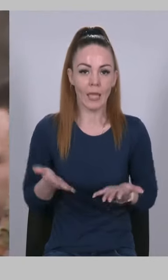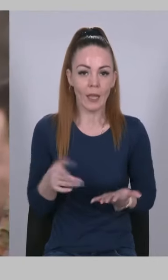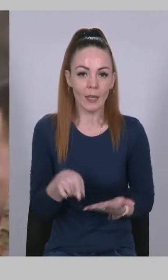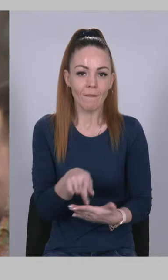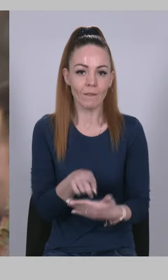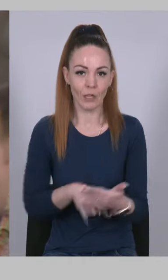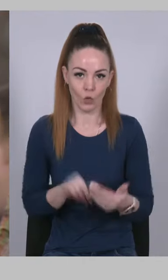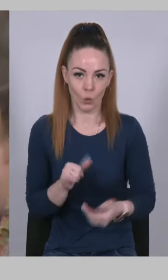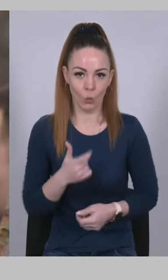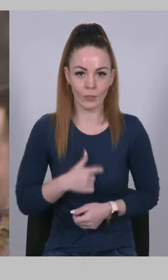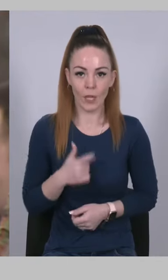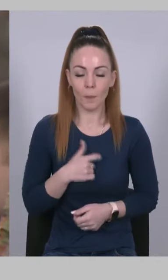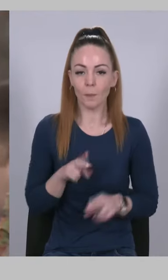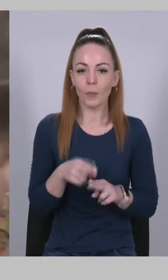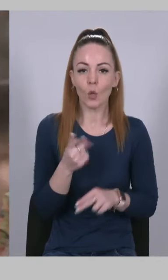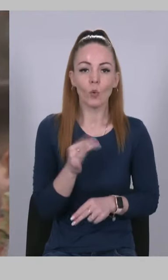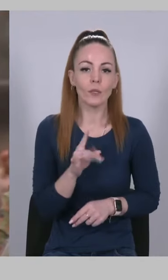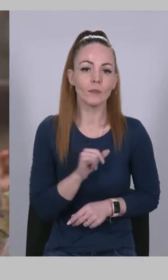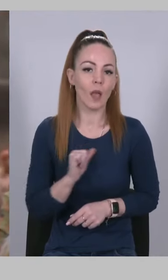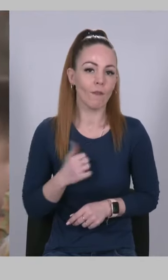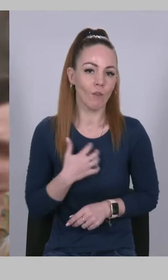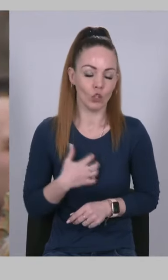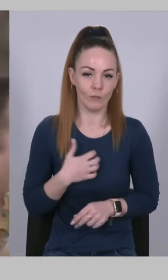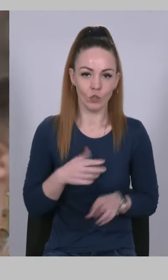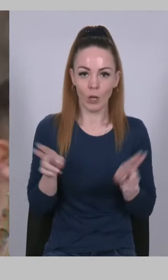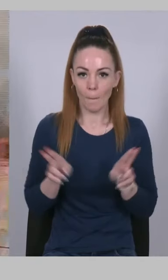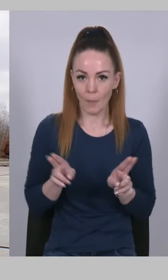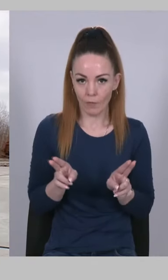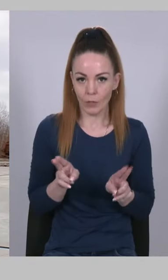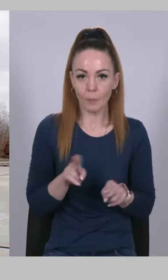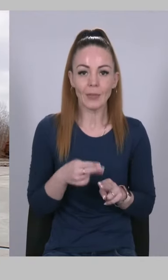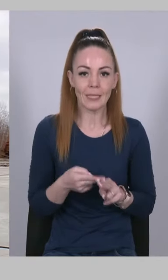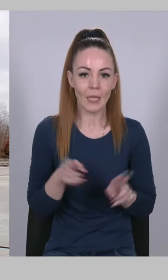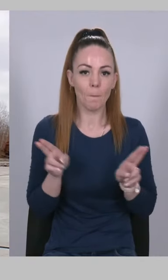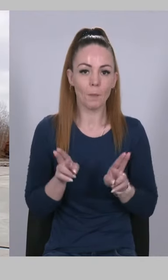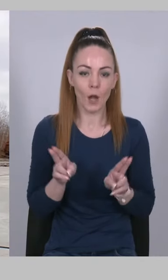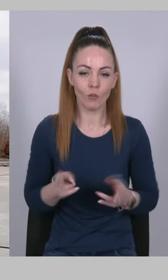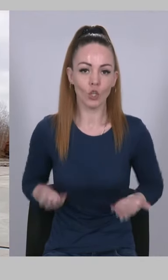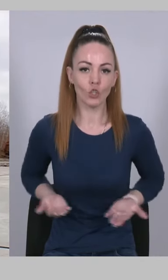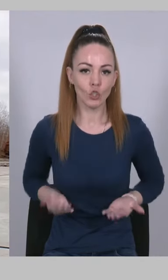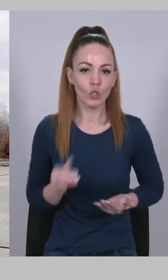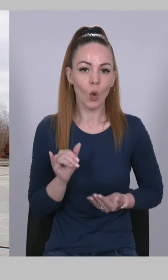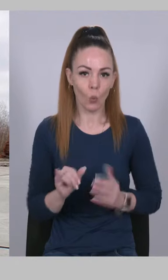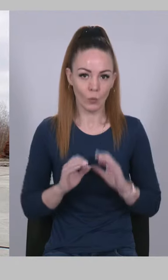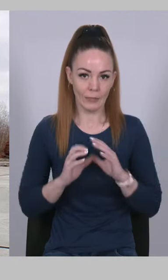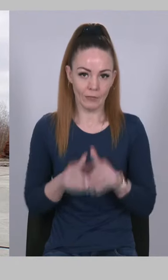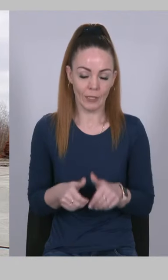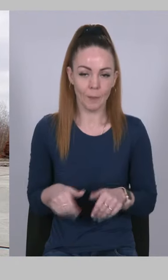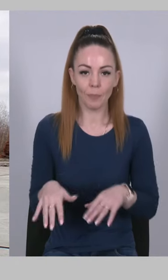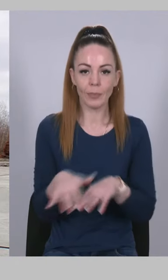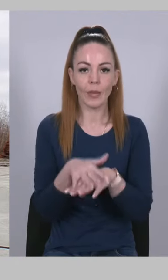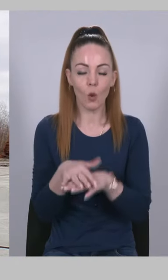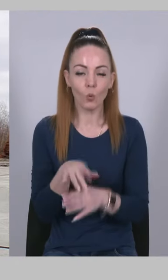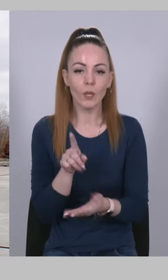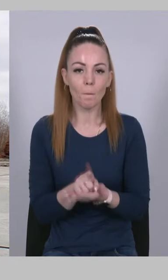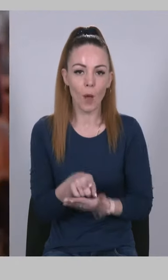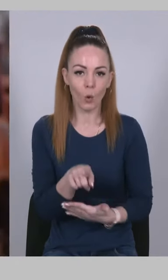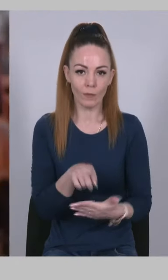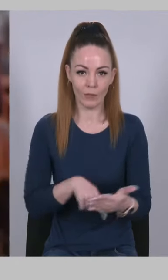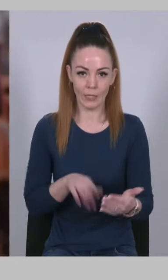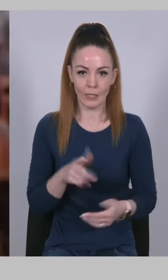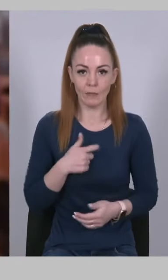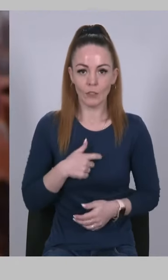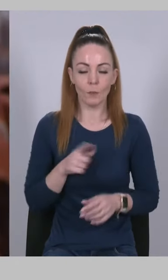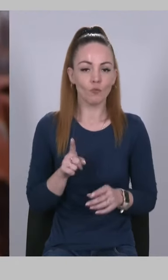у себе Це одне з найважливіших правил І це правила життя у світі Народи мають вірити в себе,